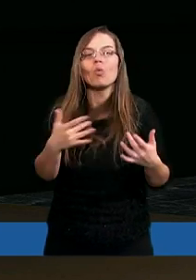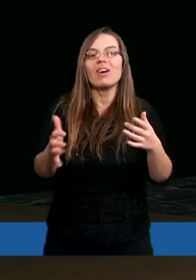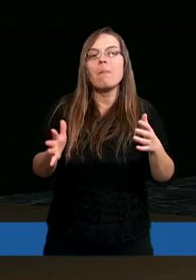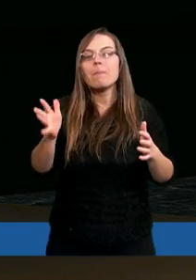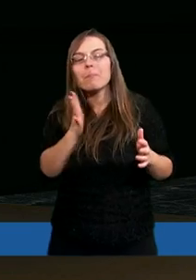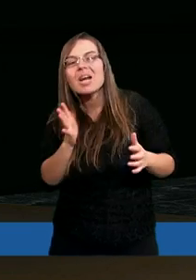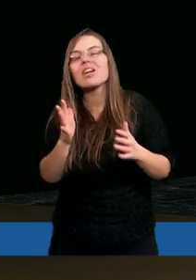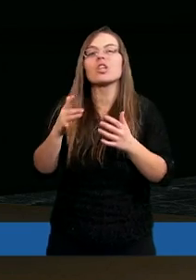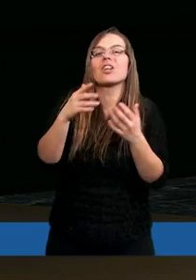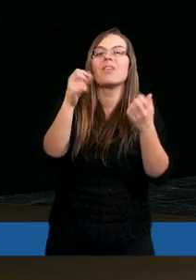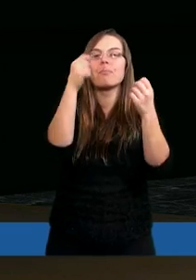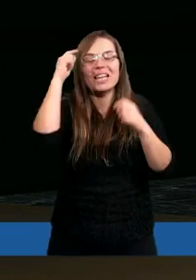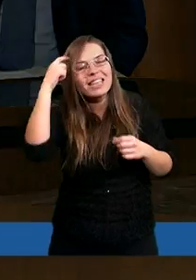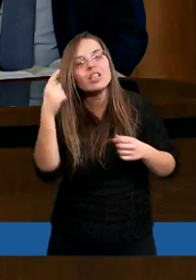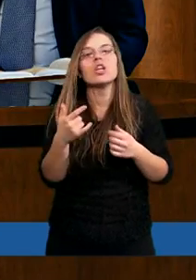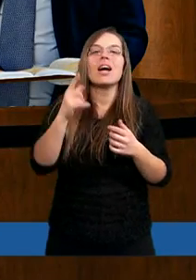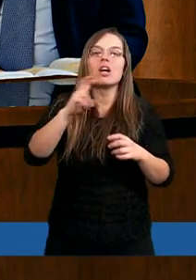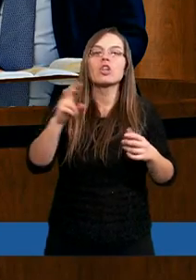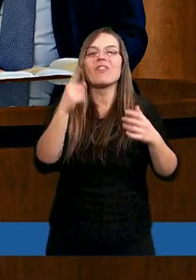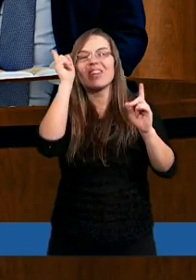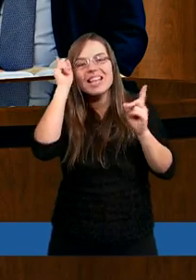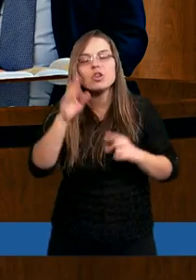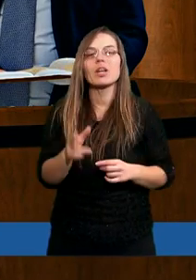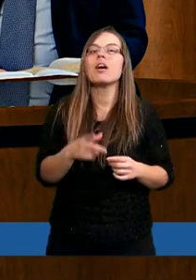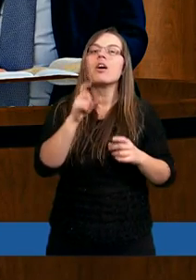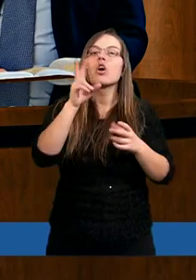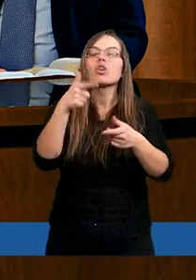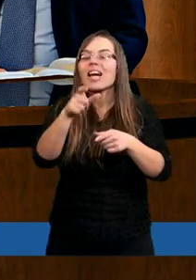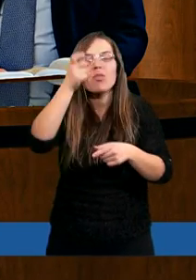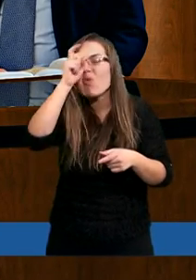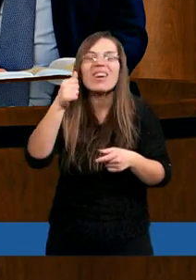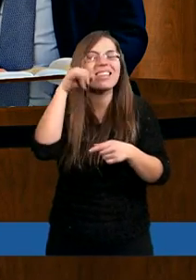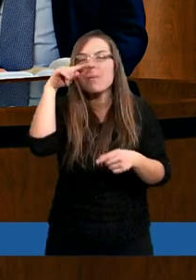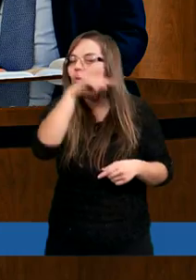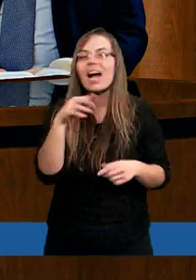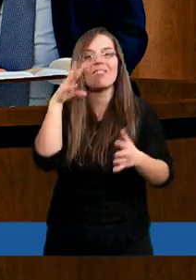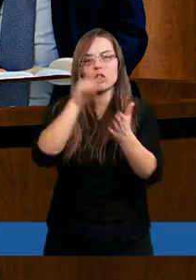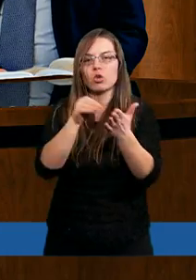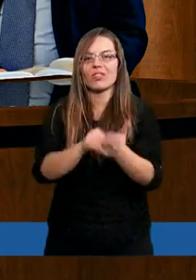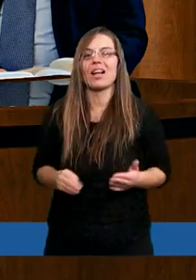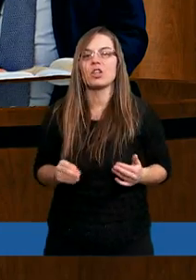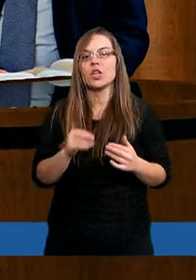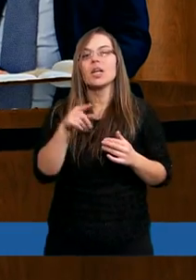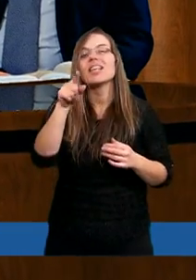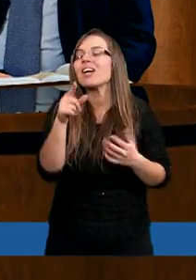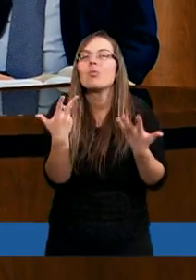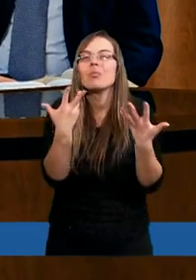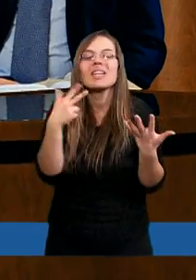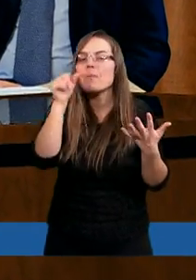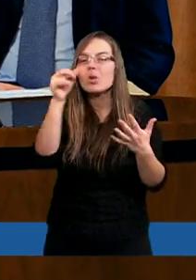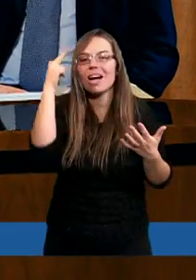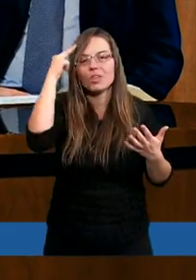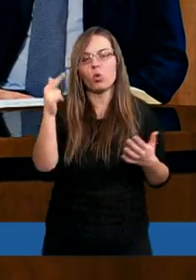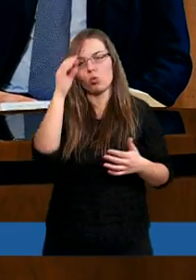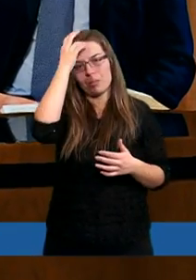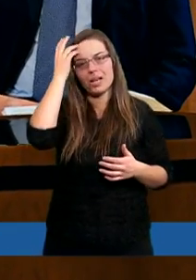psychicznych, czy fizycznych. Wszystkiego tego, czego człowiek nigdy nie jest w stanie doświadczyć. Tego doświadczył Jezus.